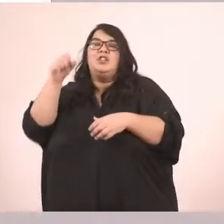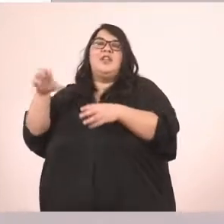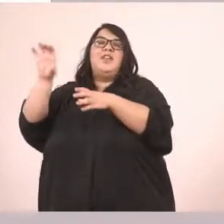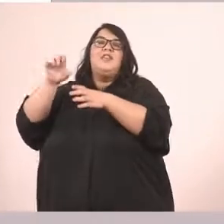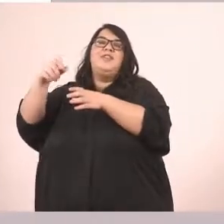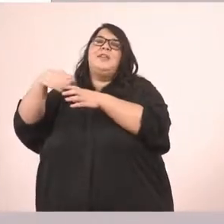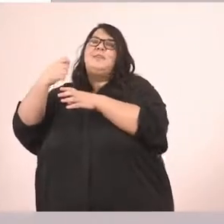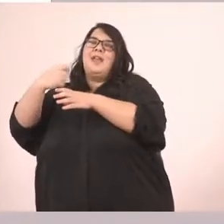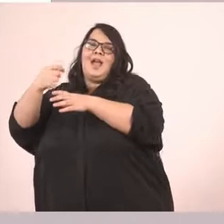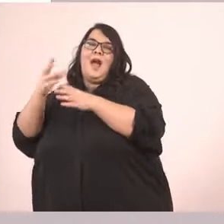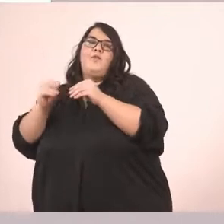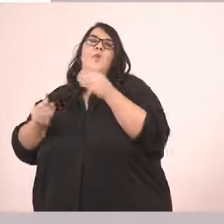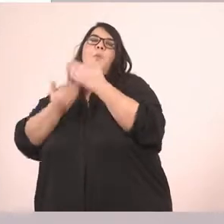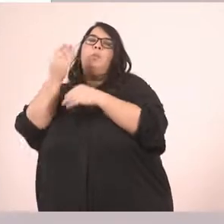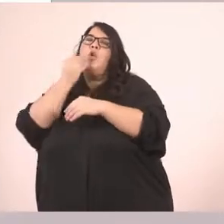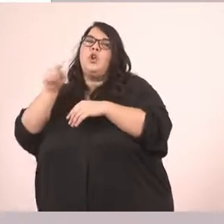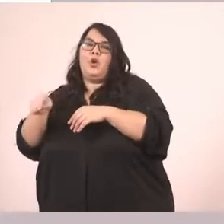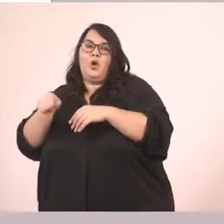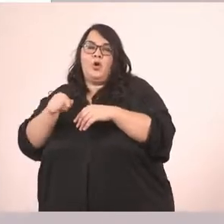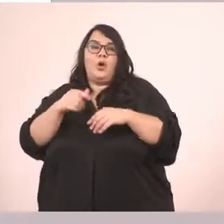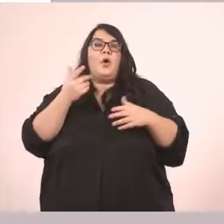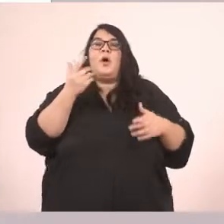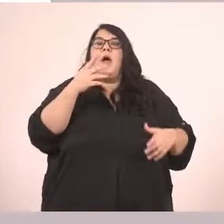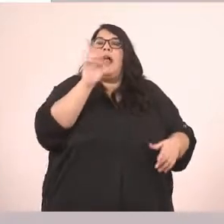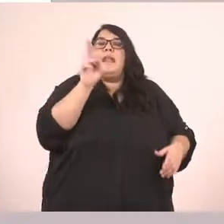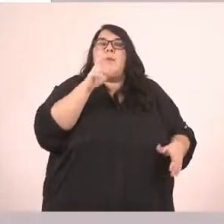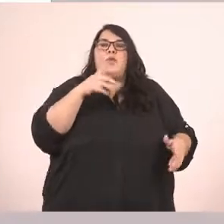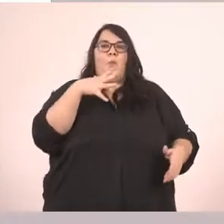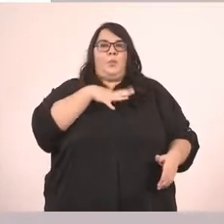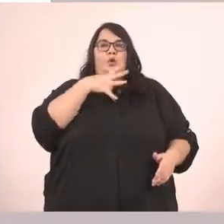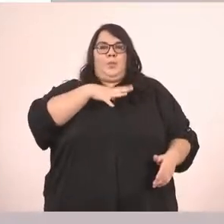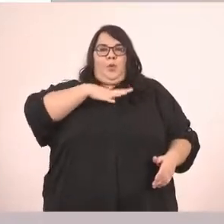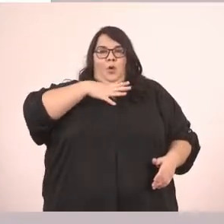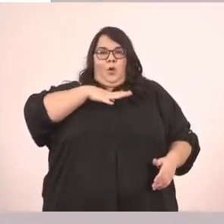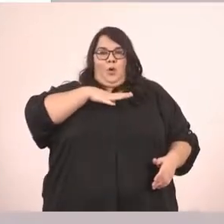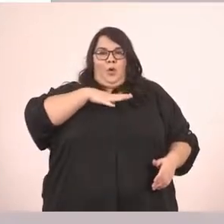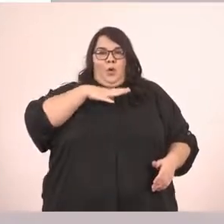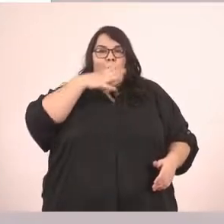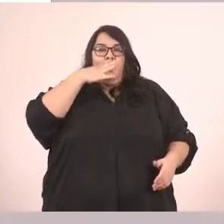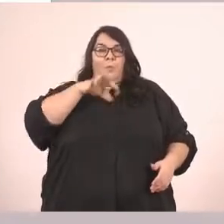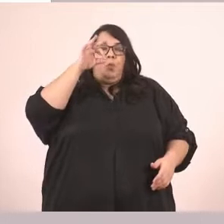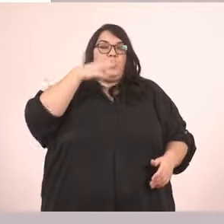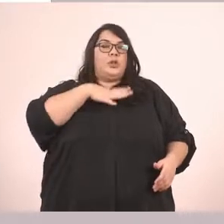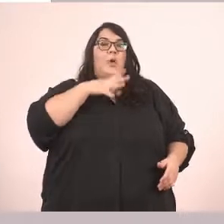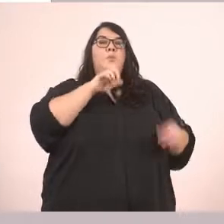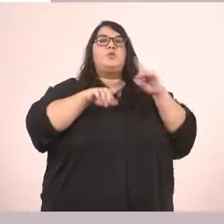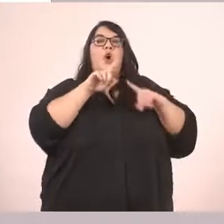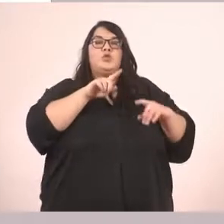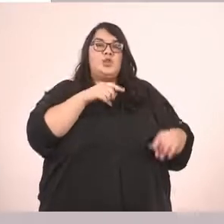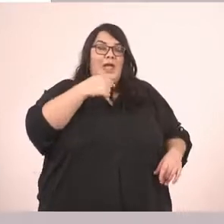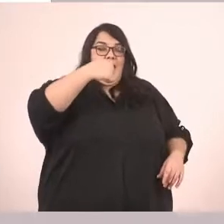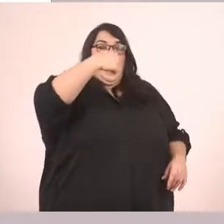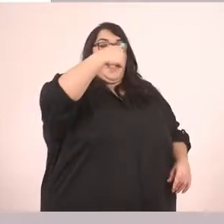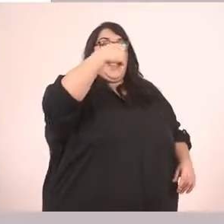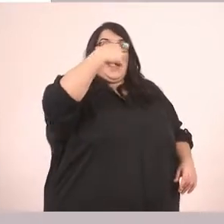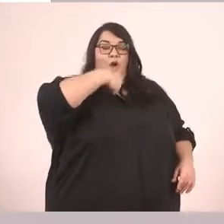Ποιο είναι το ρήμα μας εδώ. Το προτιμώ. Ποιος προτιμώ. Εγώ προτιμώ.